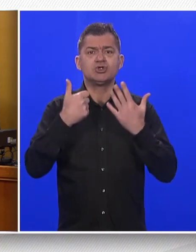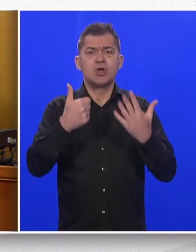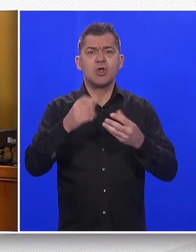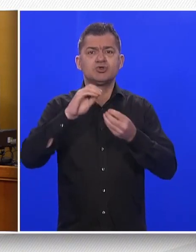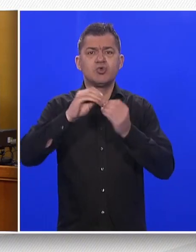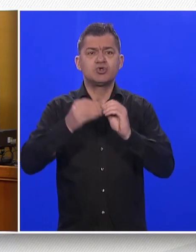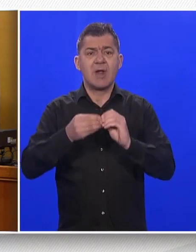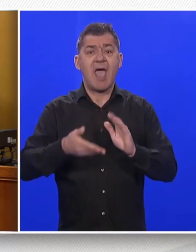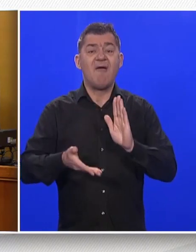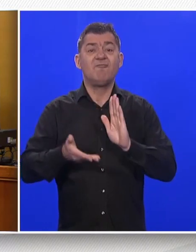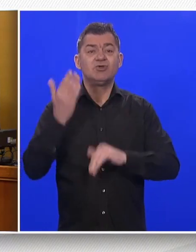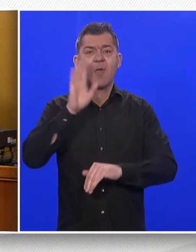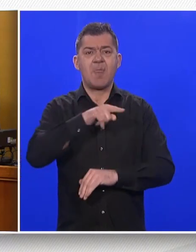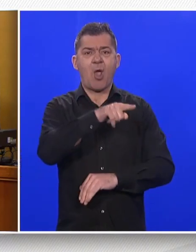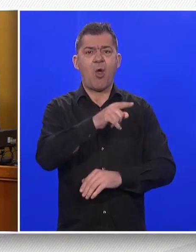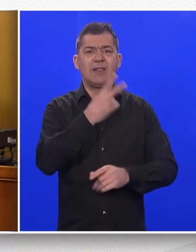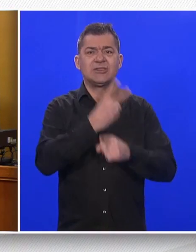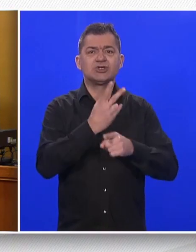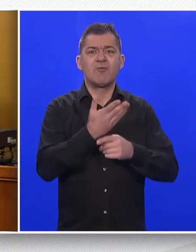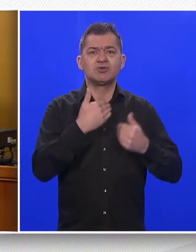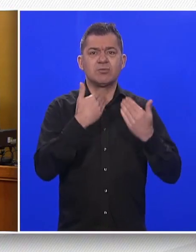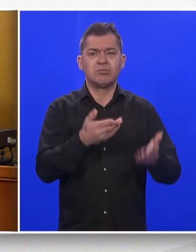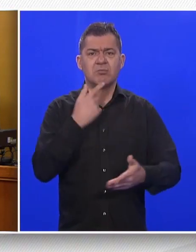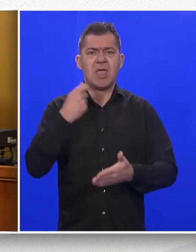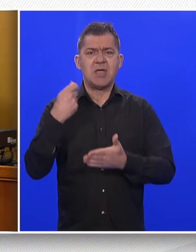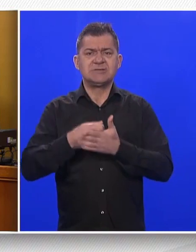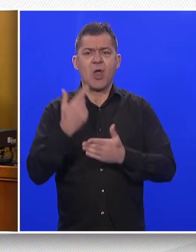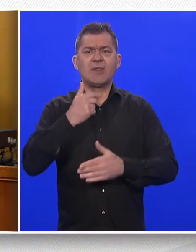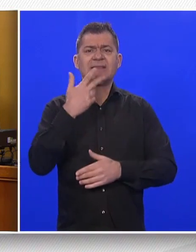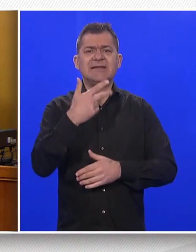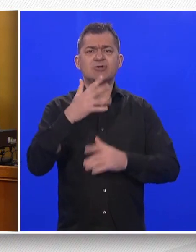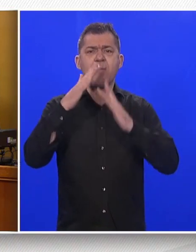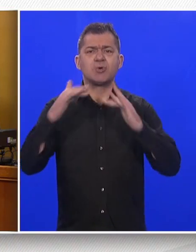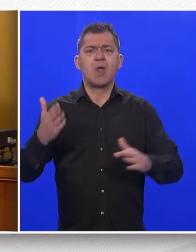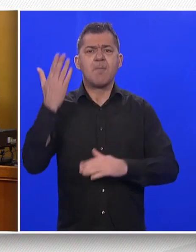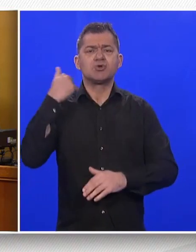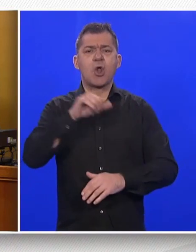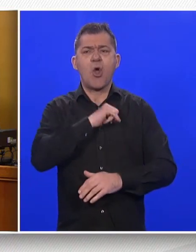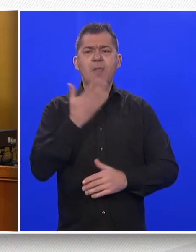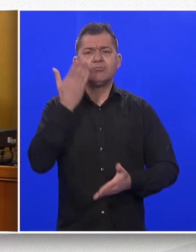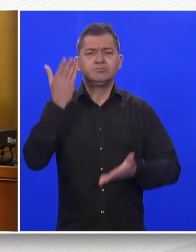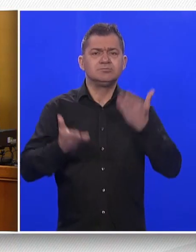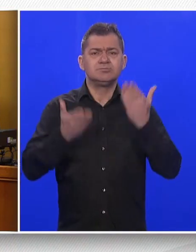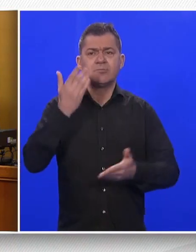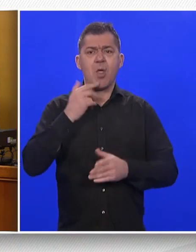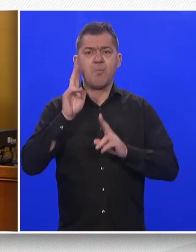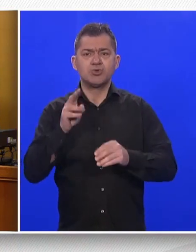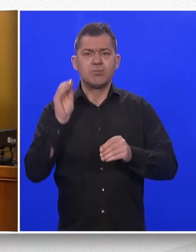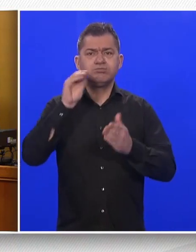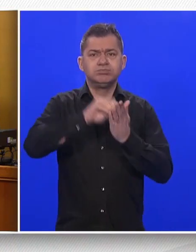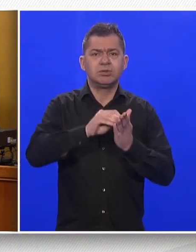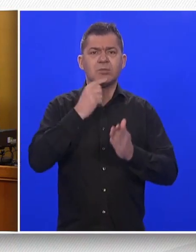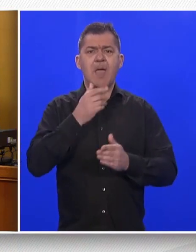onoga što je dala država. Možete pratiti cijene od 30. prosinca prošle godine, možete dodavati određene proizvode,